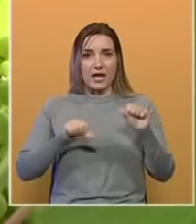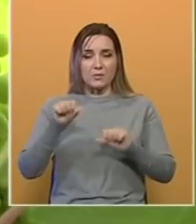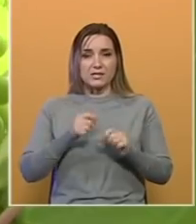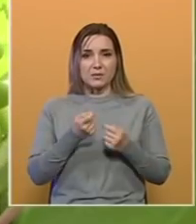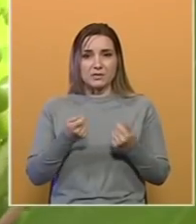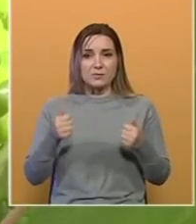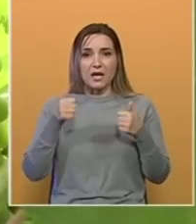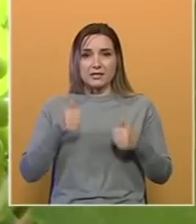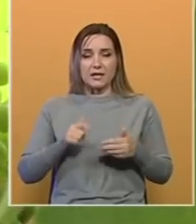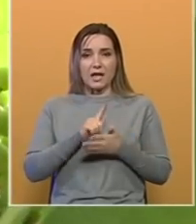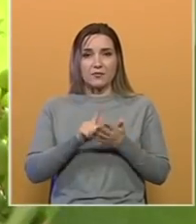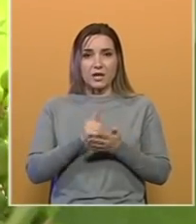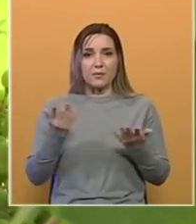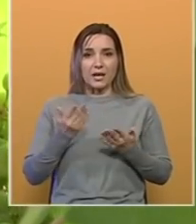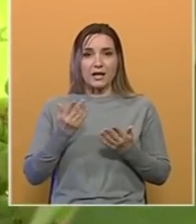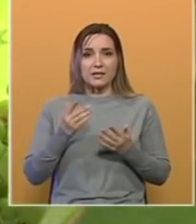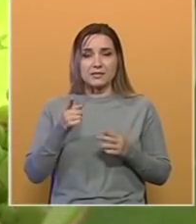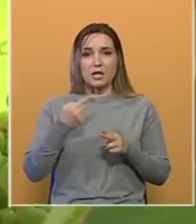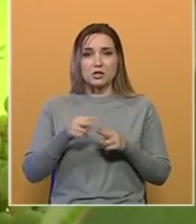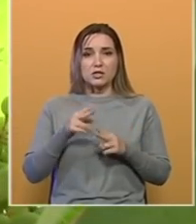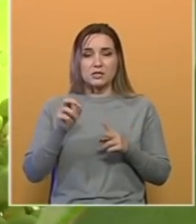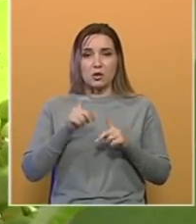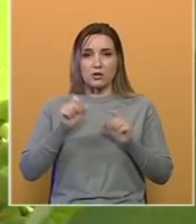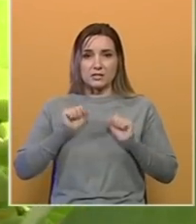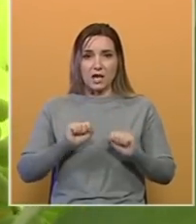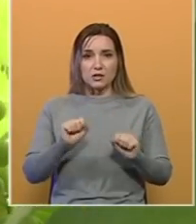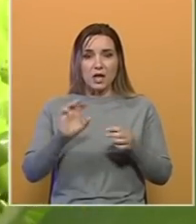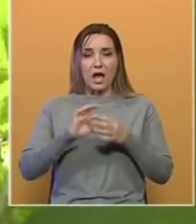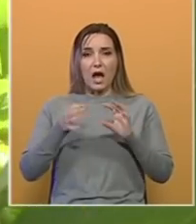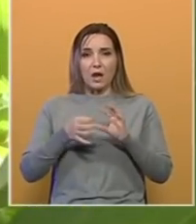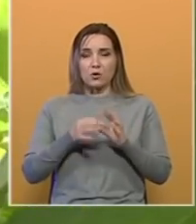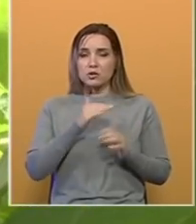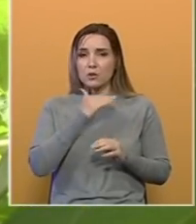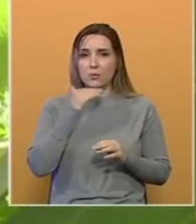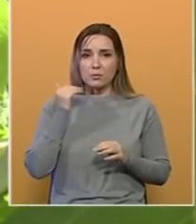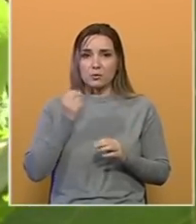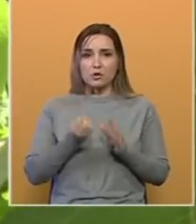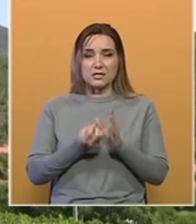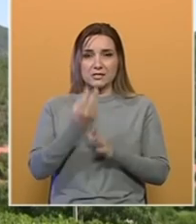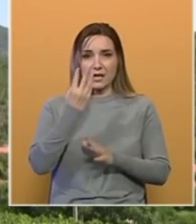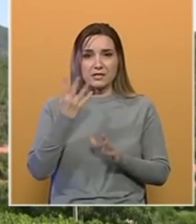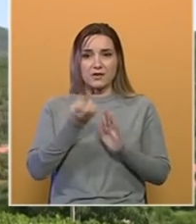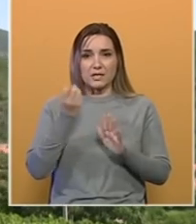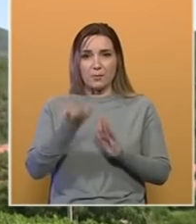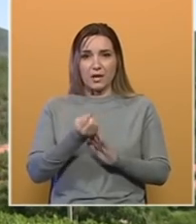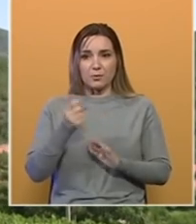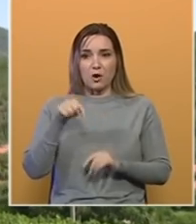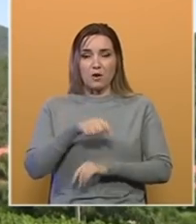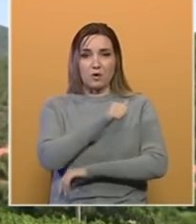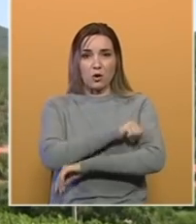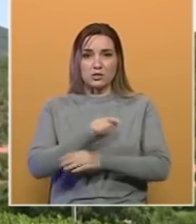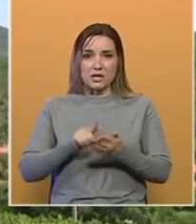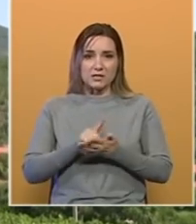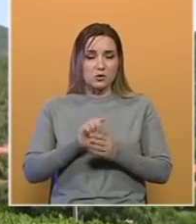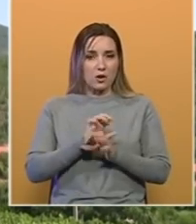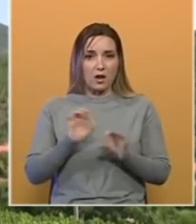srestima. Sada je vrijeme kada se loza čisti od zaštite, a groždje u potpunosti sazriva za berbu. Ovogodišna sezona je